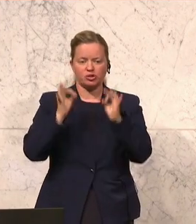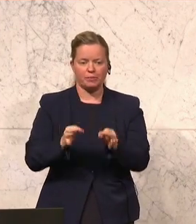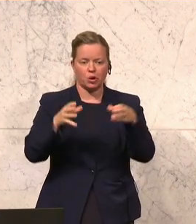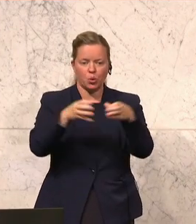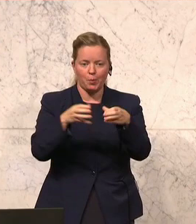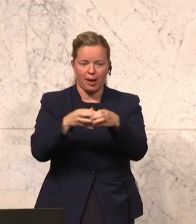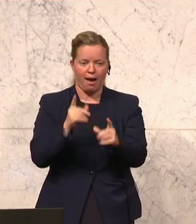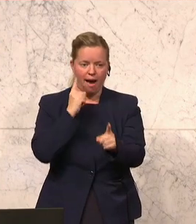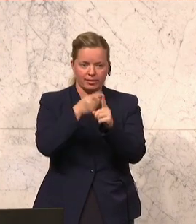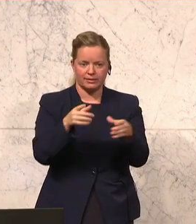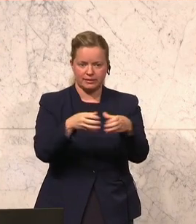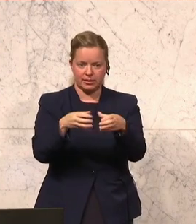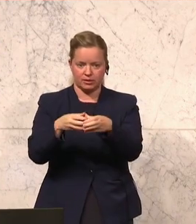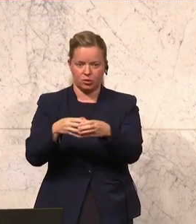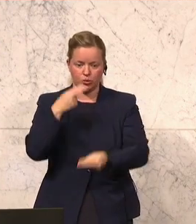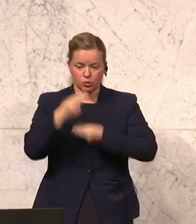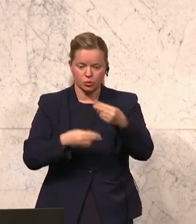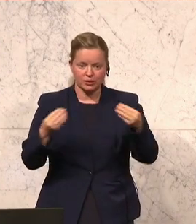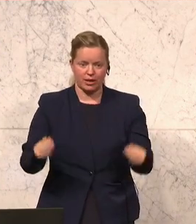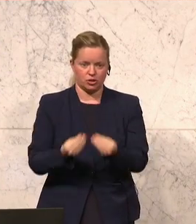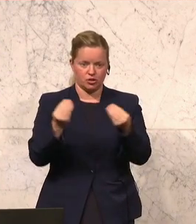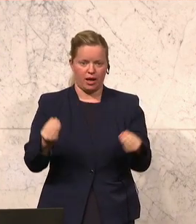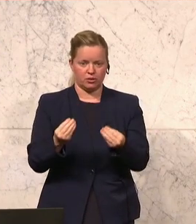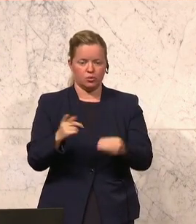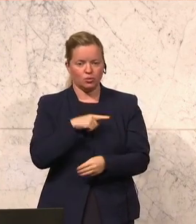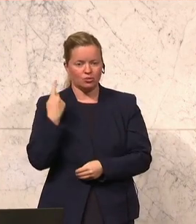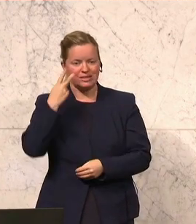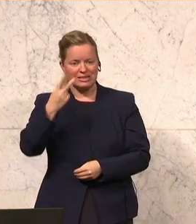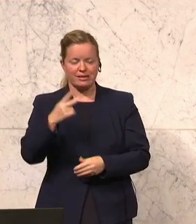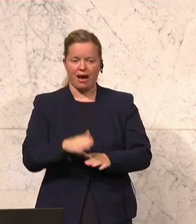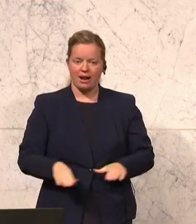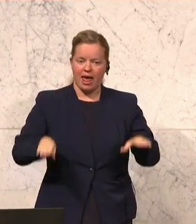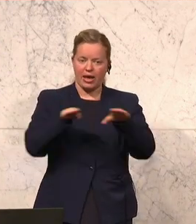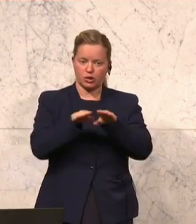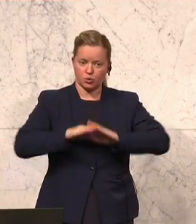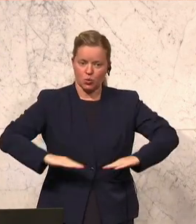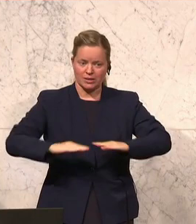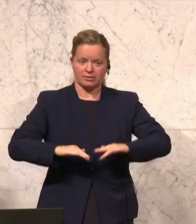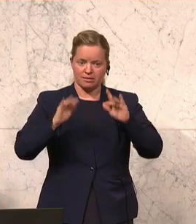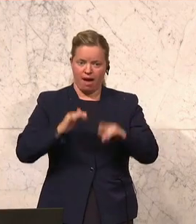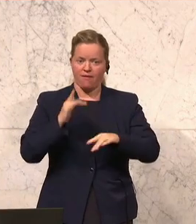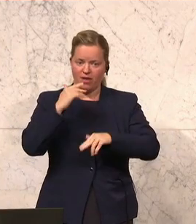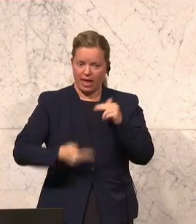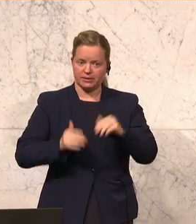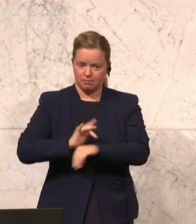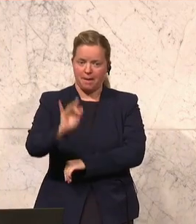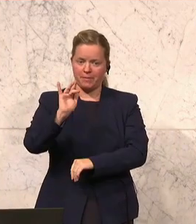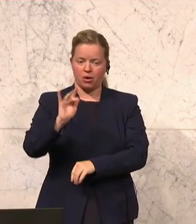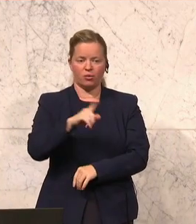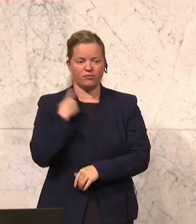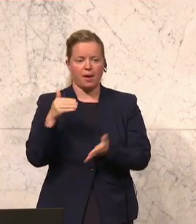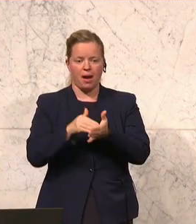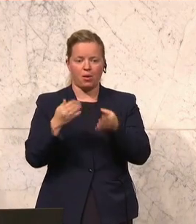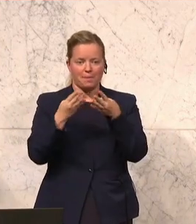adressiert im Untersuchungsgegenstand und aus unserer Sicht der Gleichheitsgrundsatz hier verletzt wird. Wir brauchen die Breite, wir bekennen uns